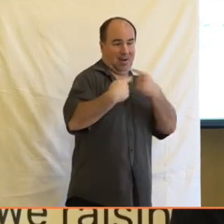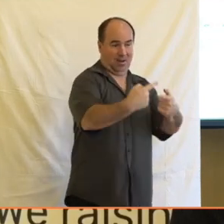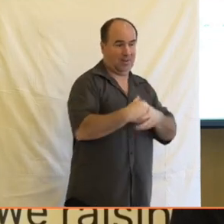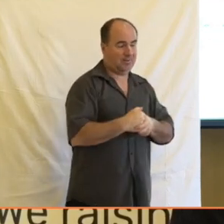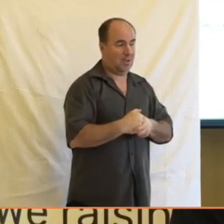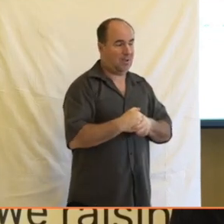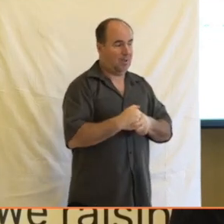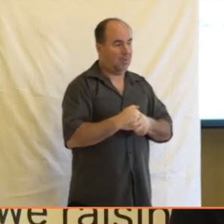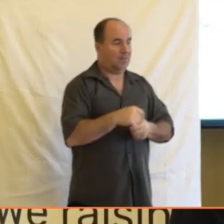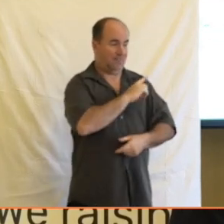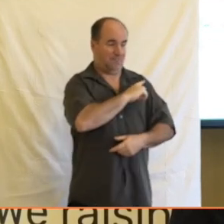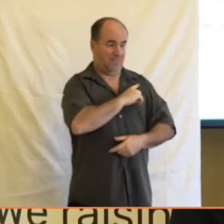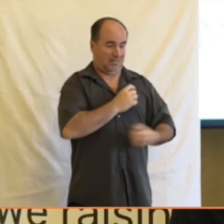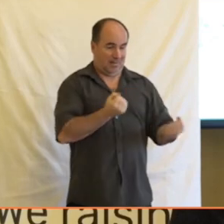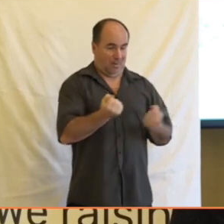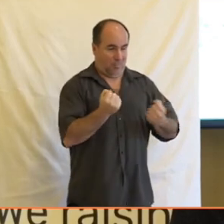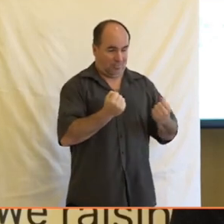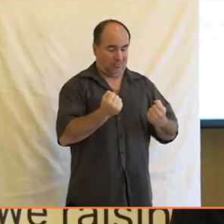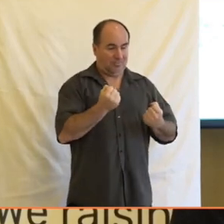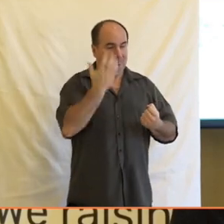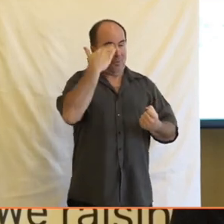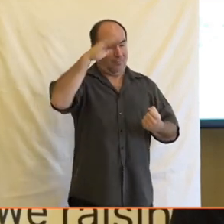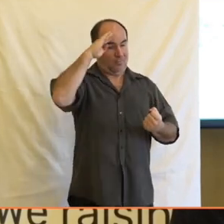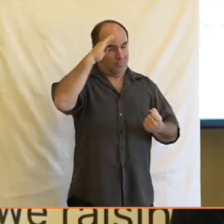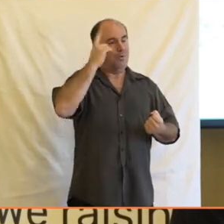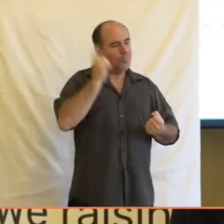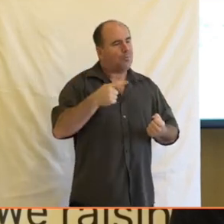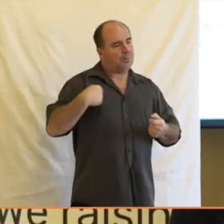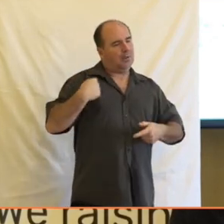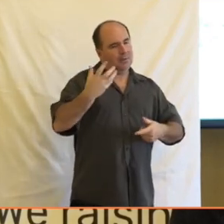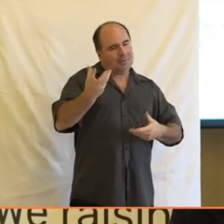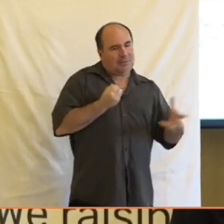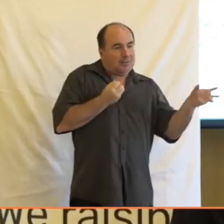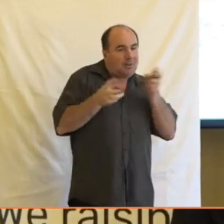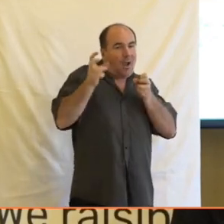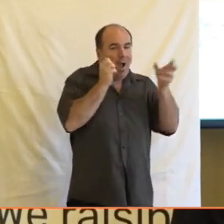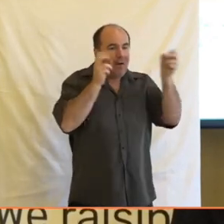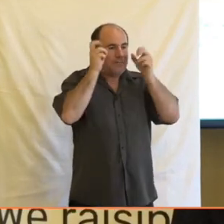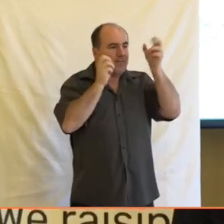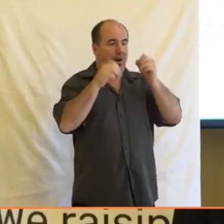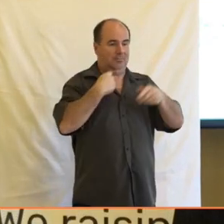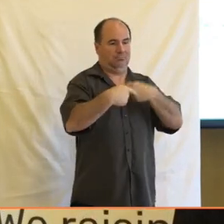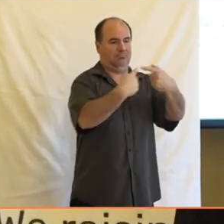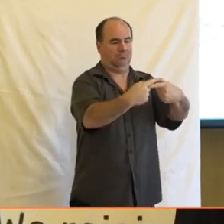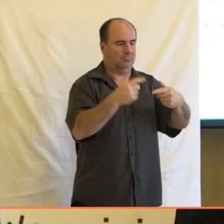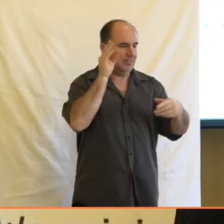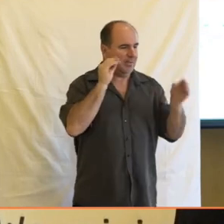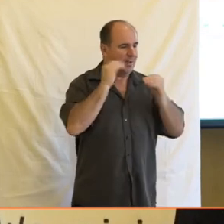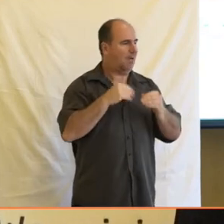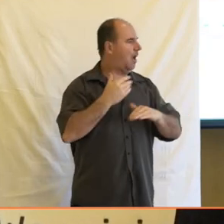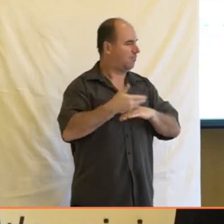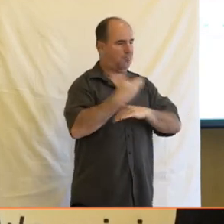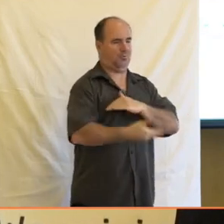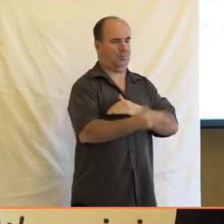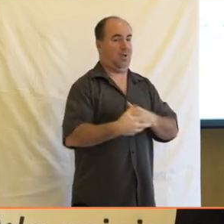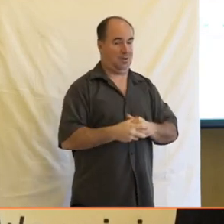musí ty seberegulační dovednosti získávat za pochodu, protože ty technologie do jich života vstoupily ve vyšším věku a oni neměli